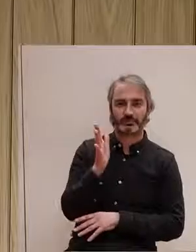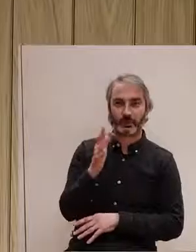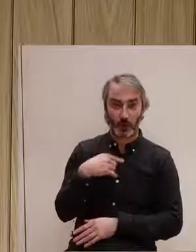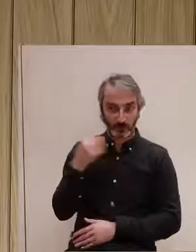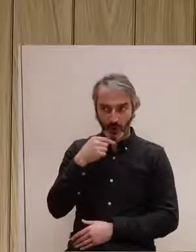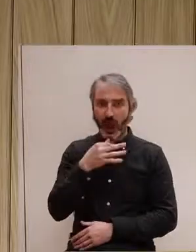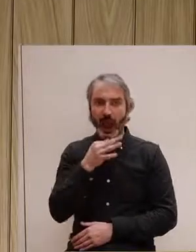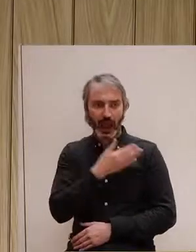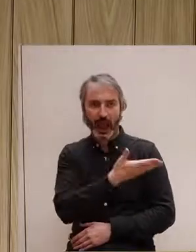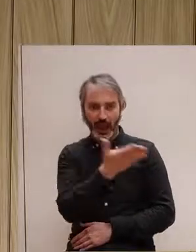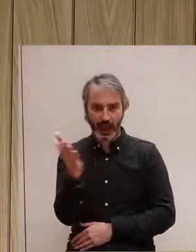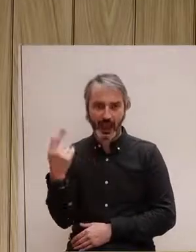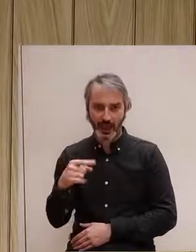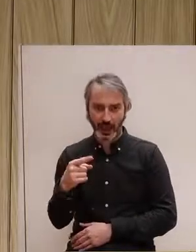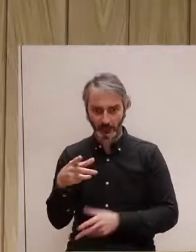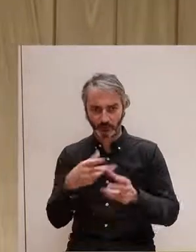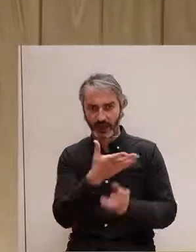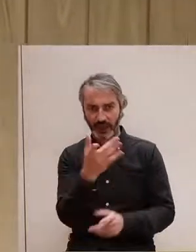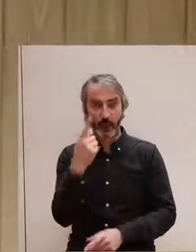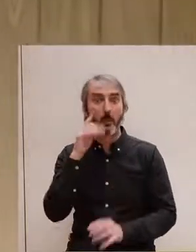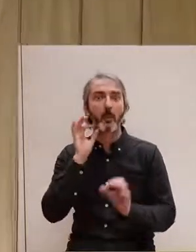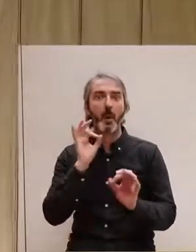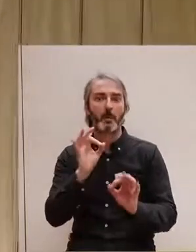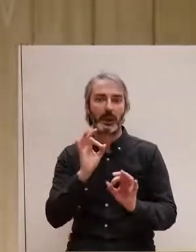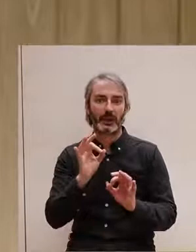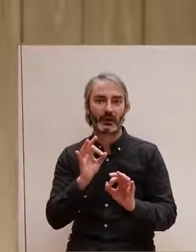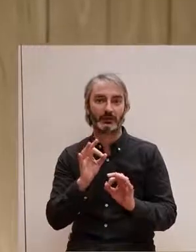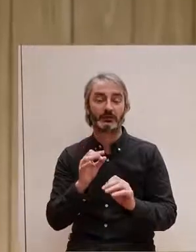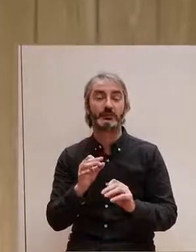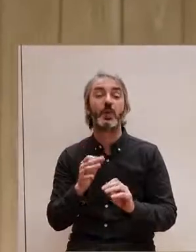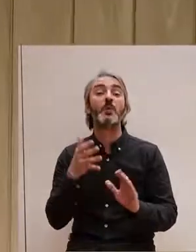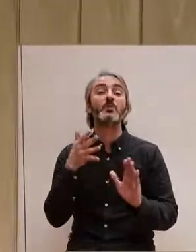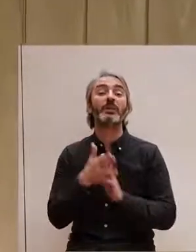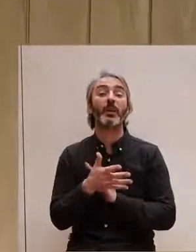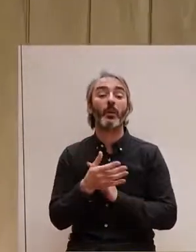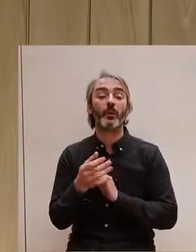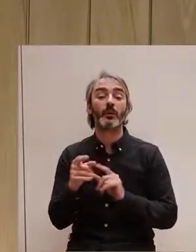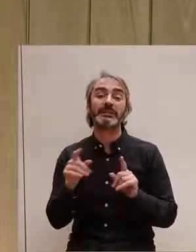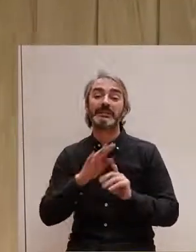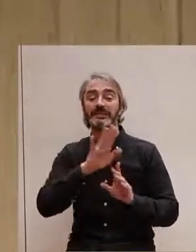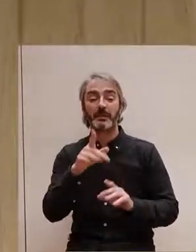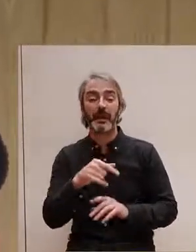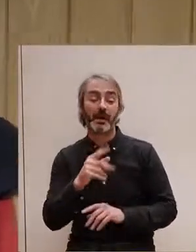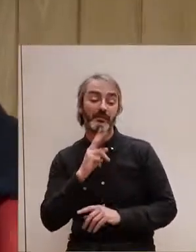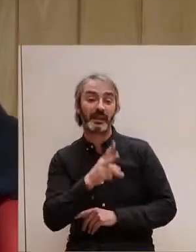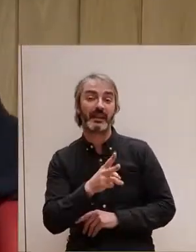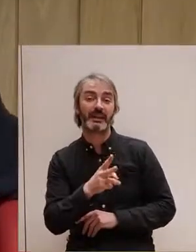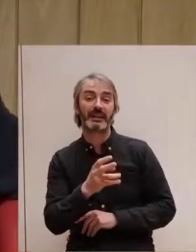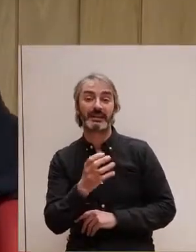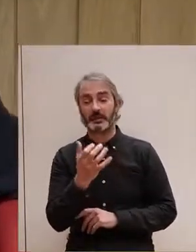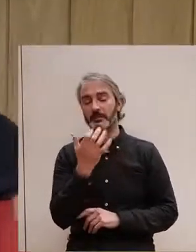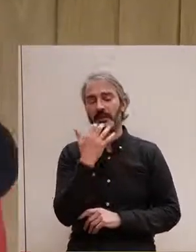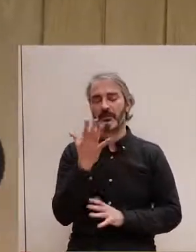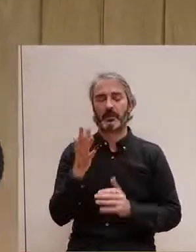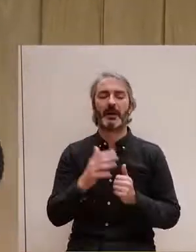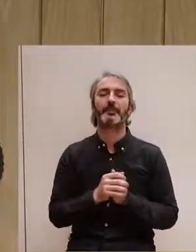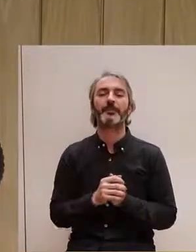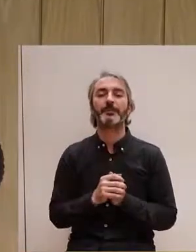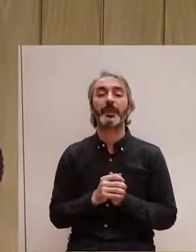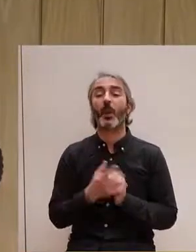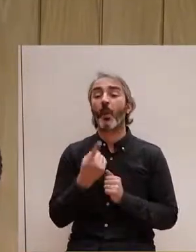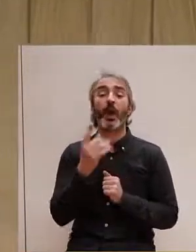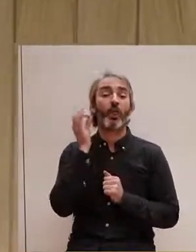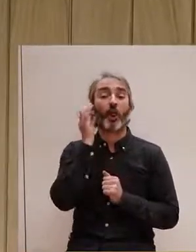present, no?, i que pensem que és una idea molt perillosa, perquè d'alguna manera li estàs dient a algú que, o quan tu, per exemple, a una